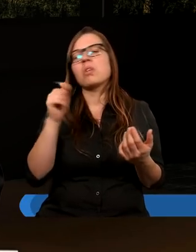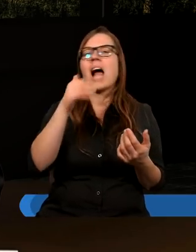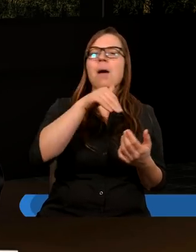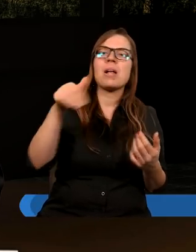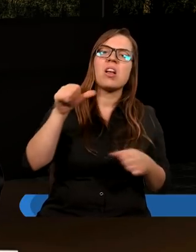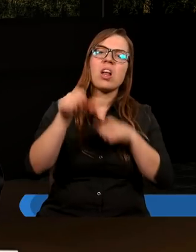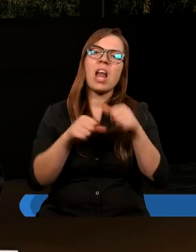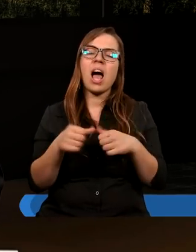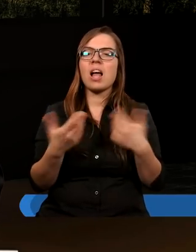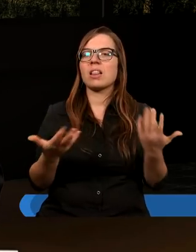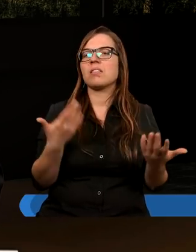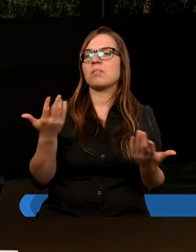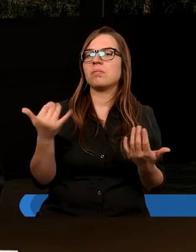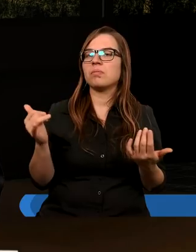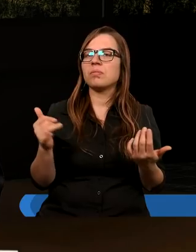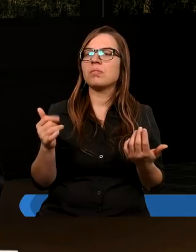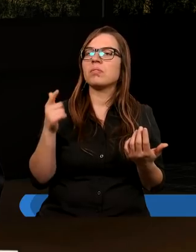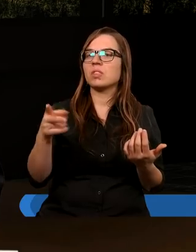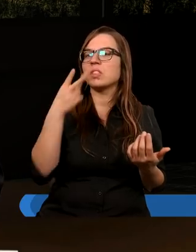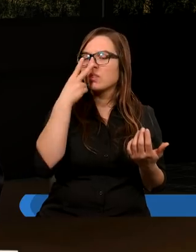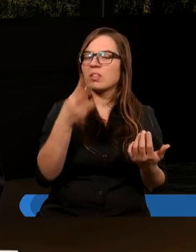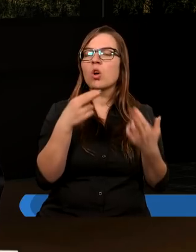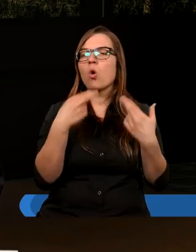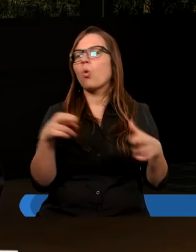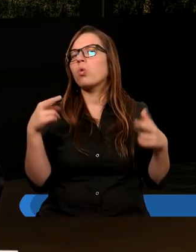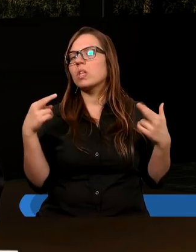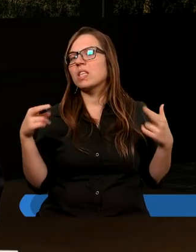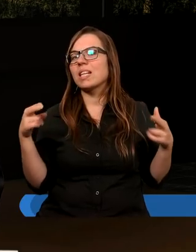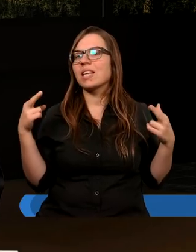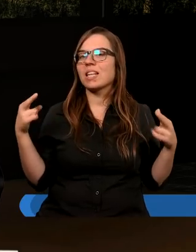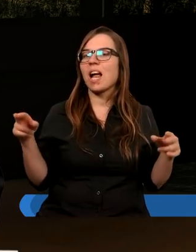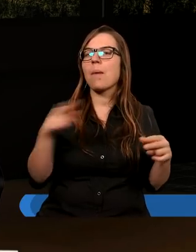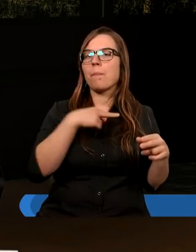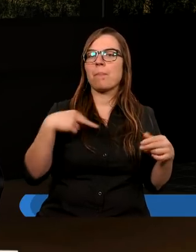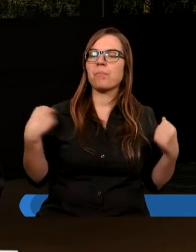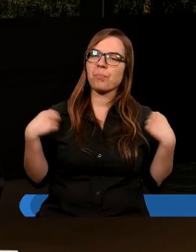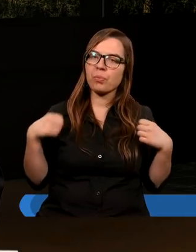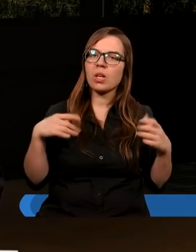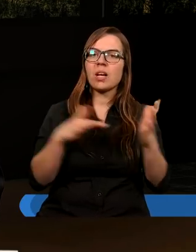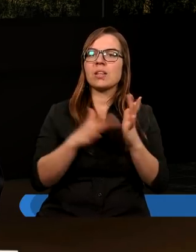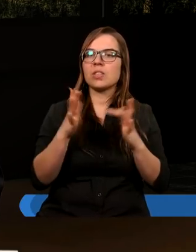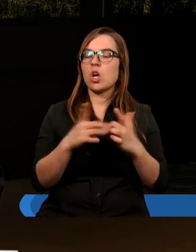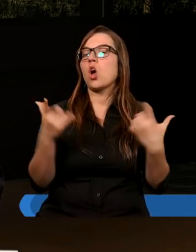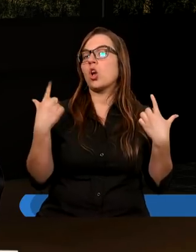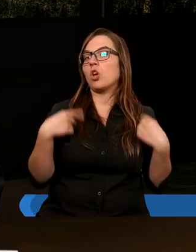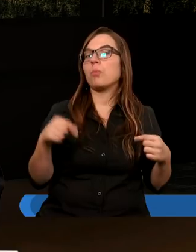milion lat. I tutaj widzimy różnicę. My oczekujemy Jezusa i spodziewamy się Go, że On